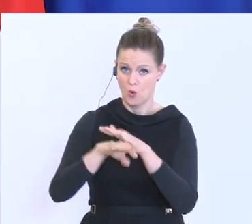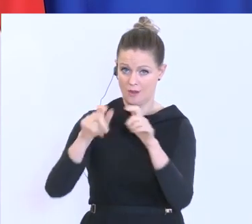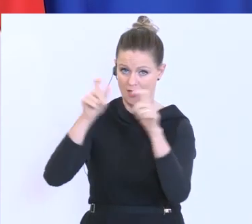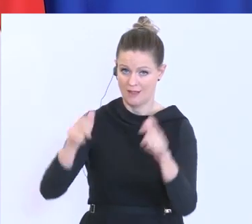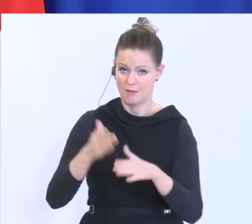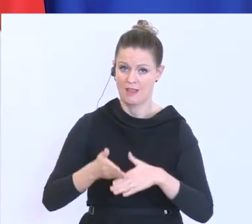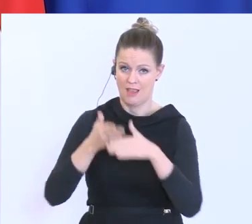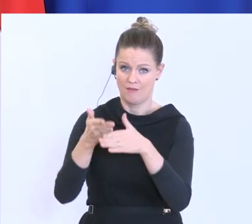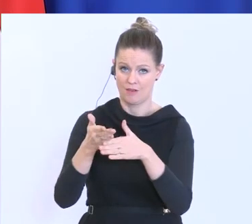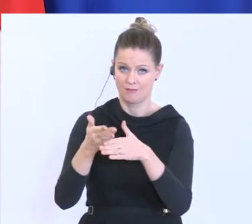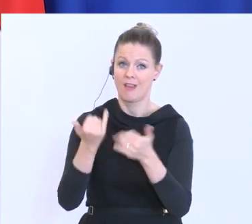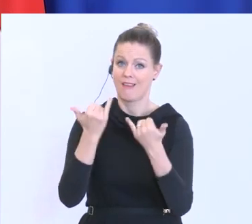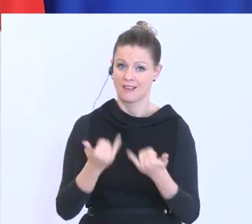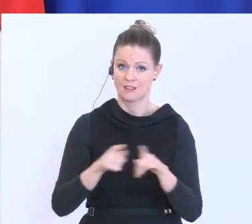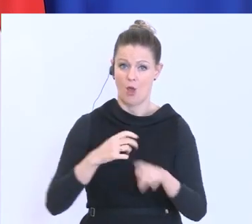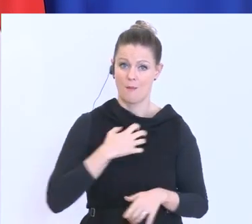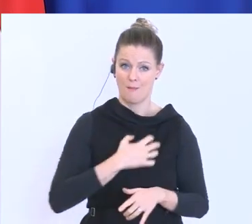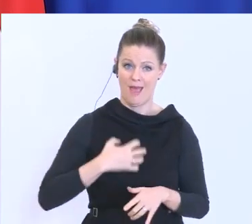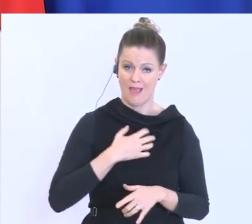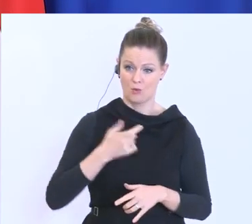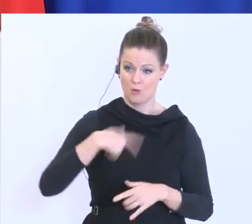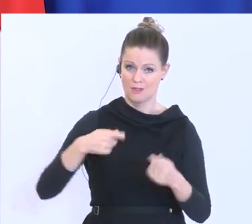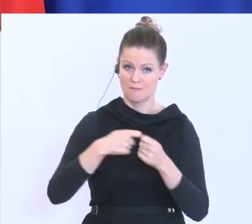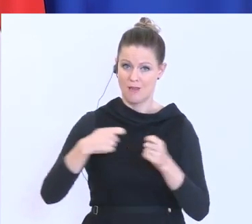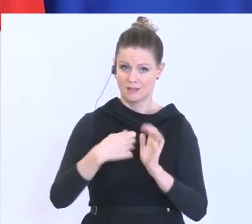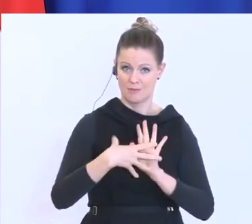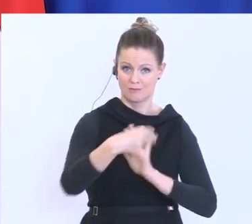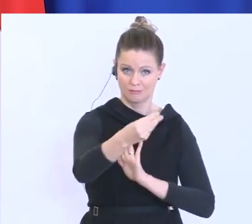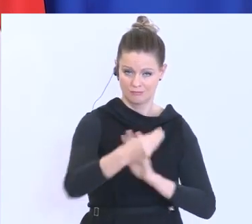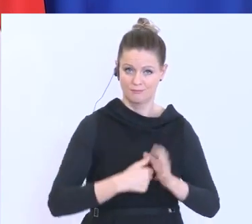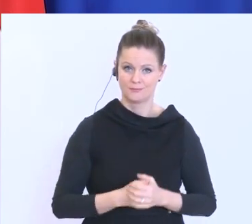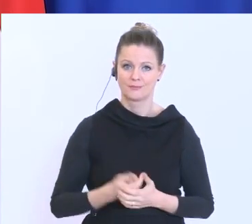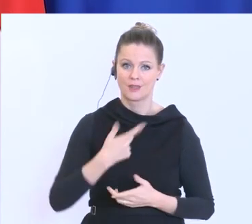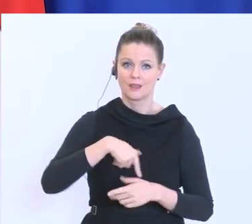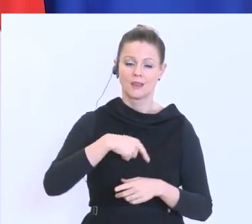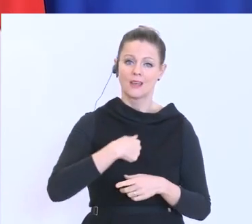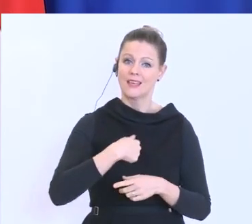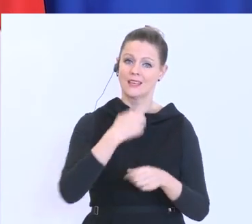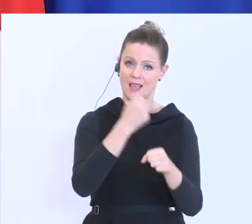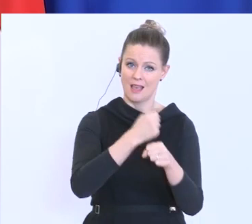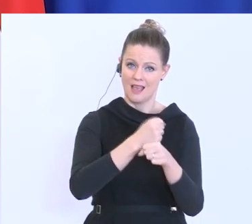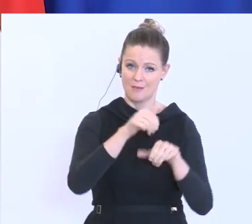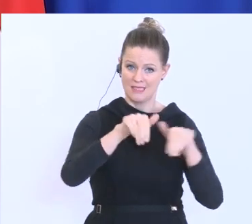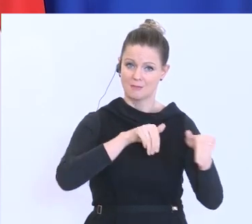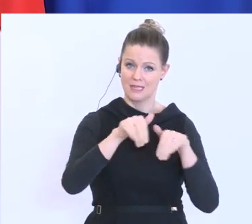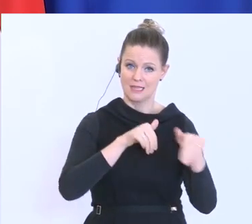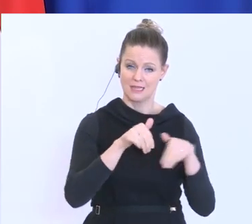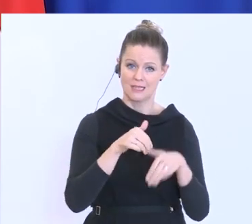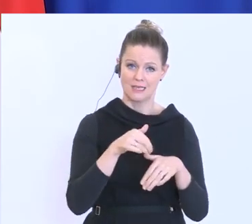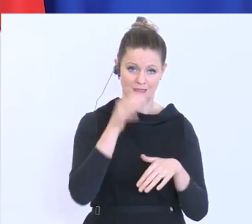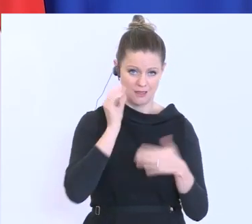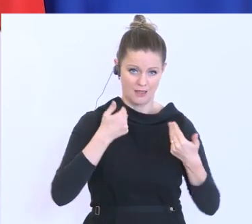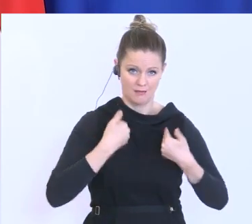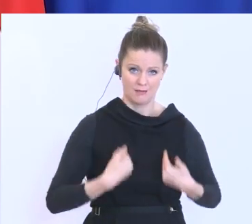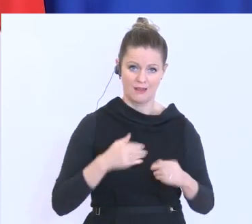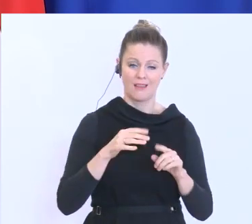Auch Bayern folgt jetzt unseren Maßnahmen. Als Arbeitsministerin konzentriere ich mich mit meinem Team auf drei